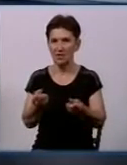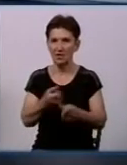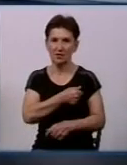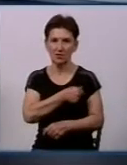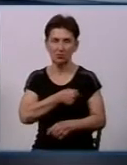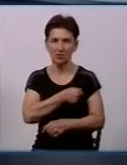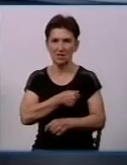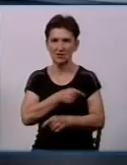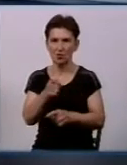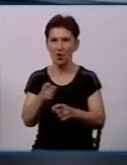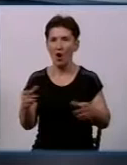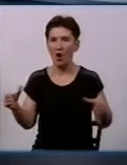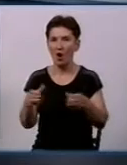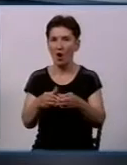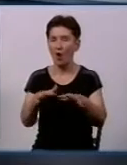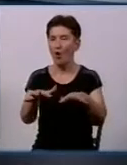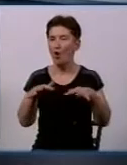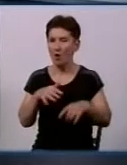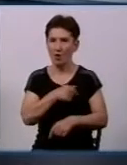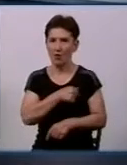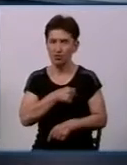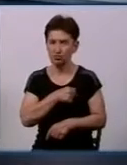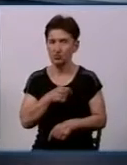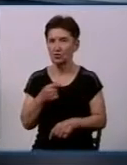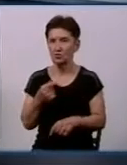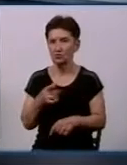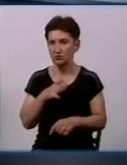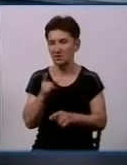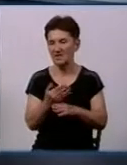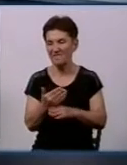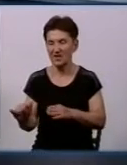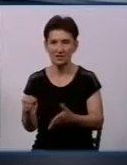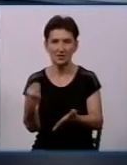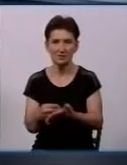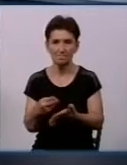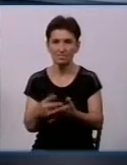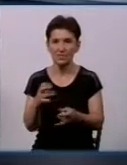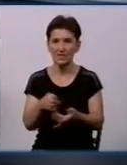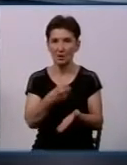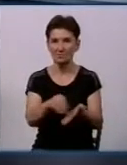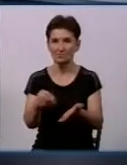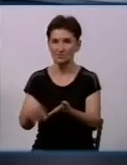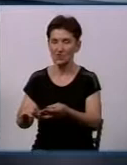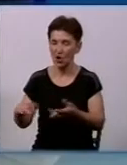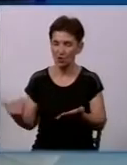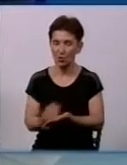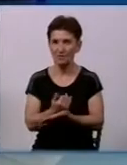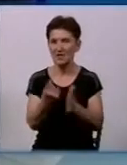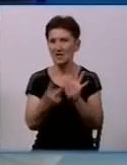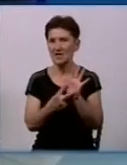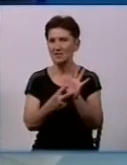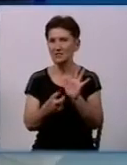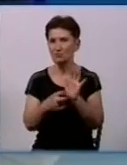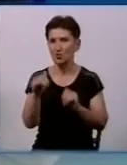це питання було винесено на розгляд сесії, і були виділені кошти на придбання нових пожежних гідрантів в сумі 700 тисяч